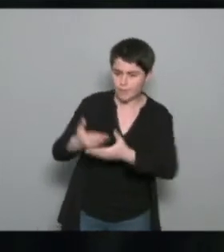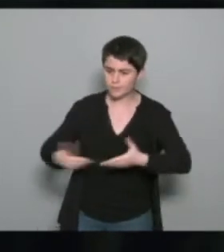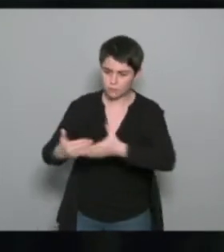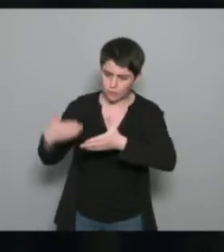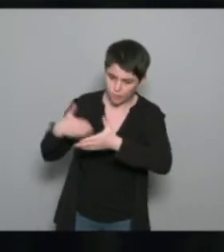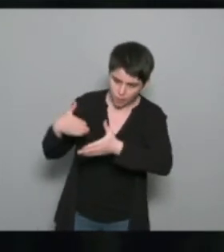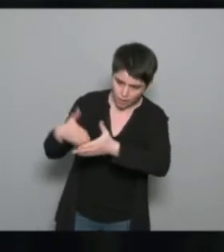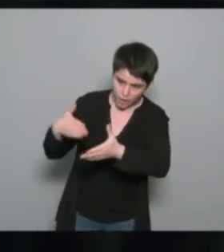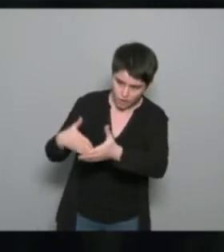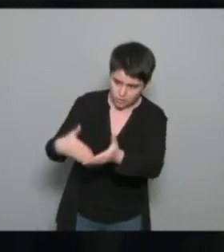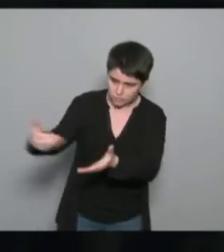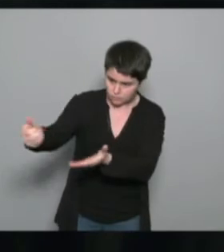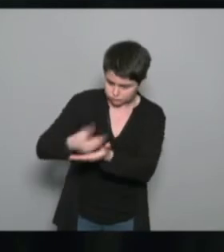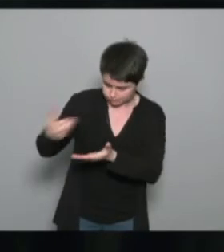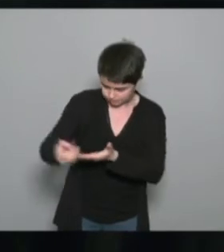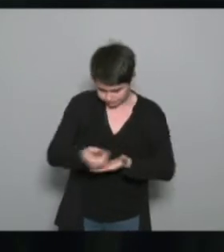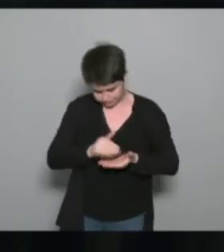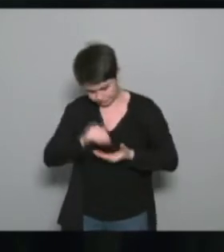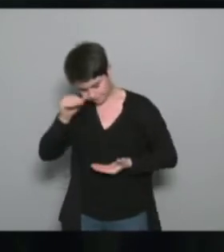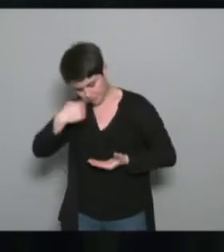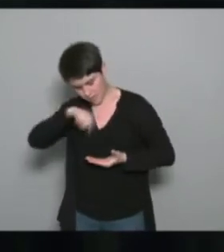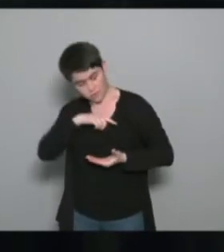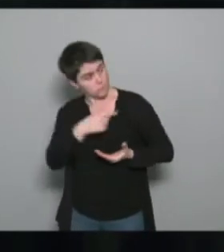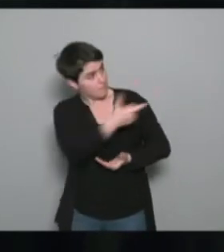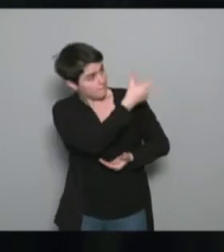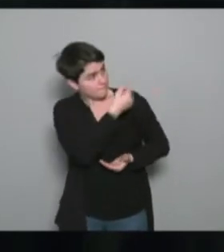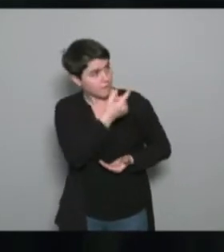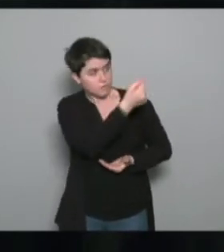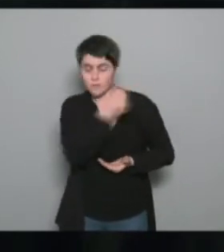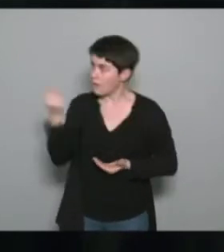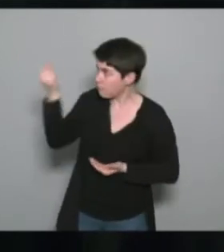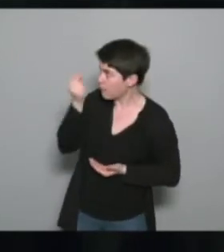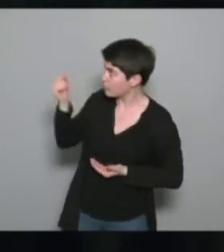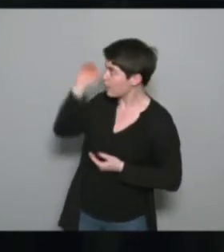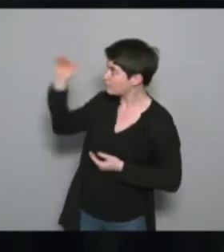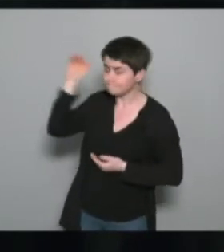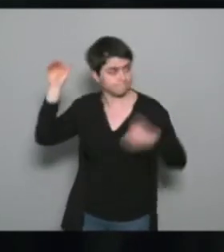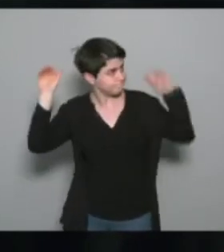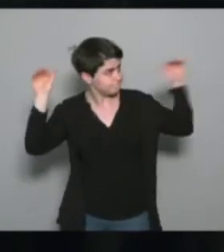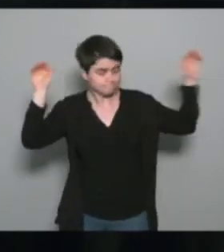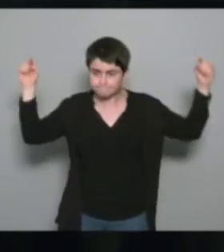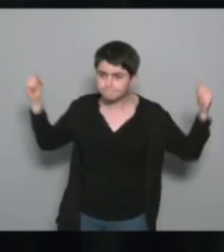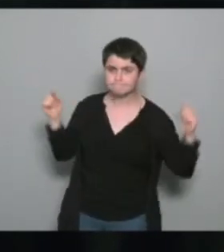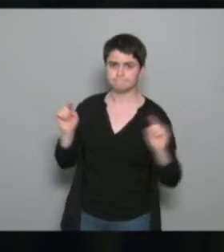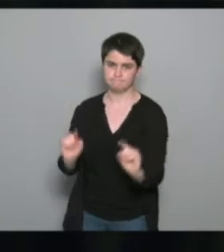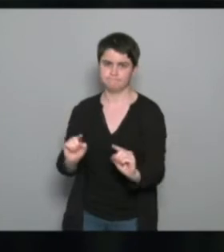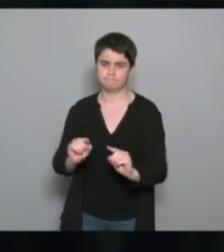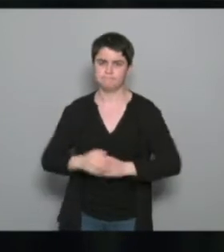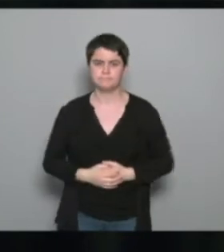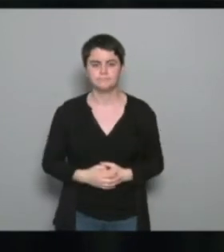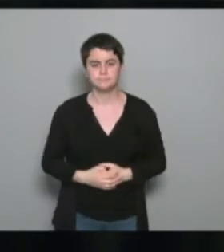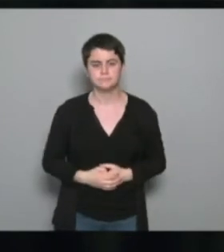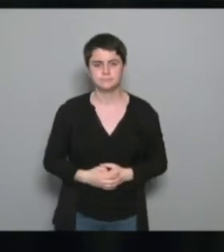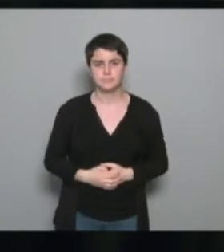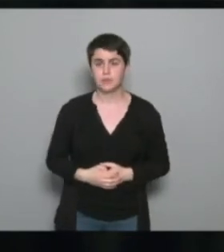souhaiteraient mettre en place. Et nous, on sollicite nos partenaires du comité de pilotage qui sont parties prenantes sur ces volets de formation.